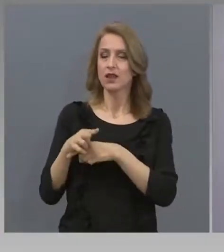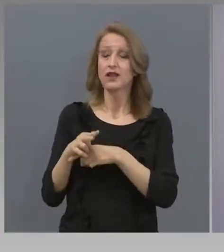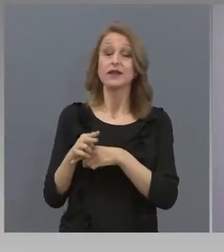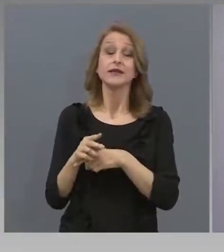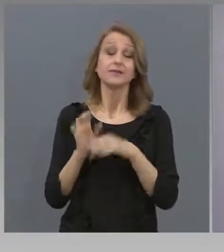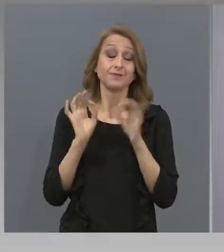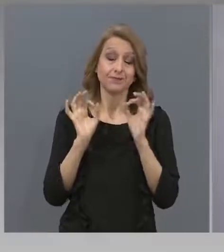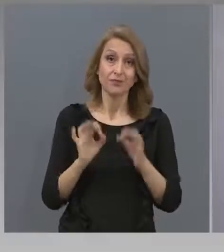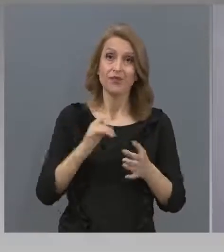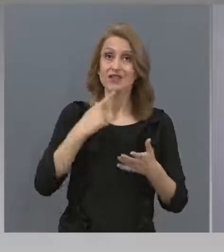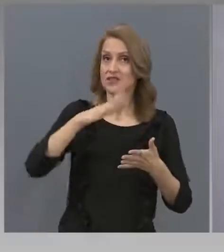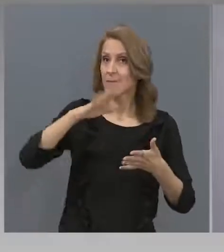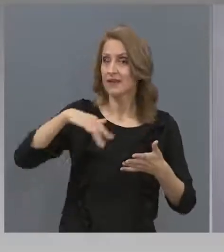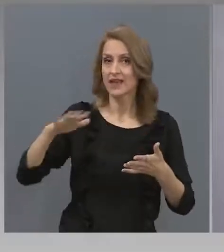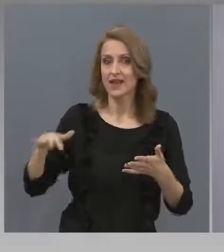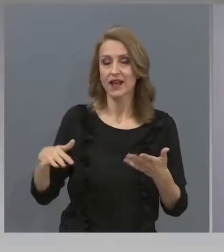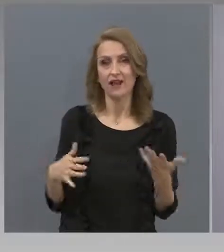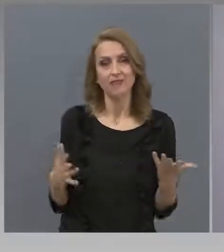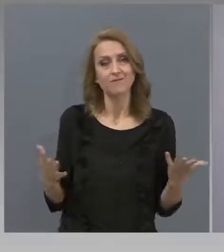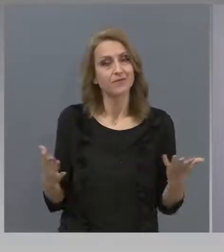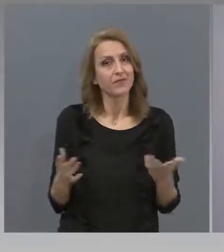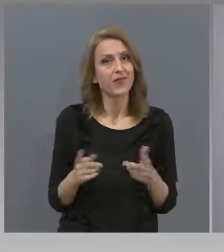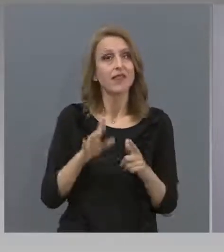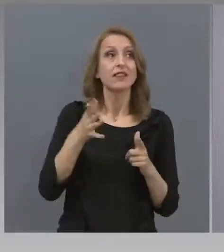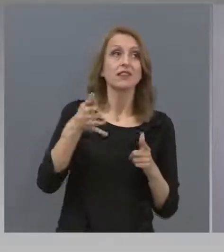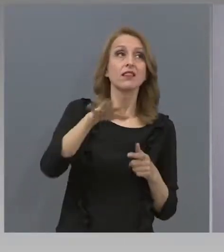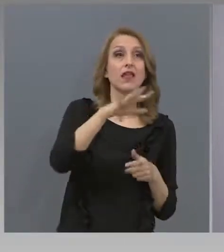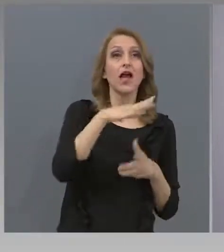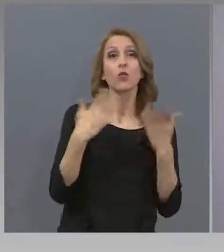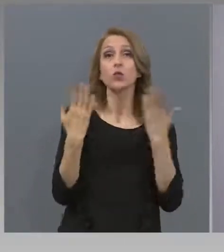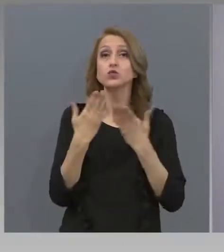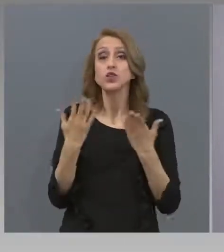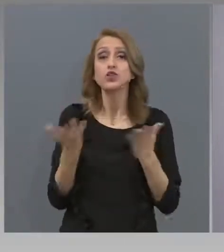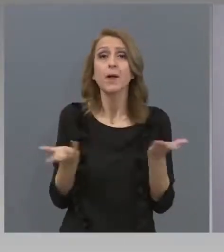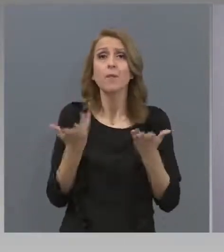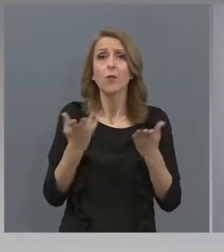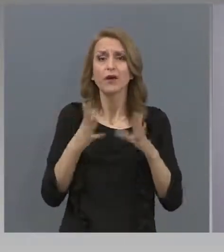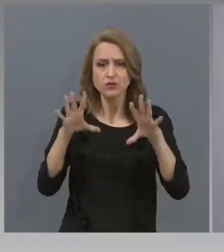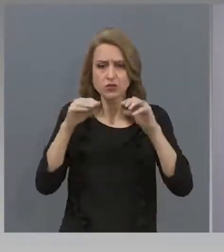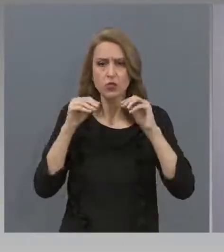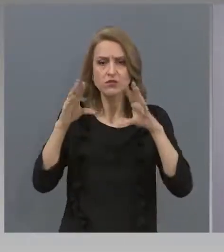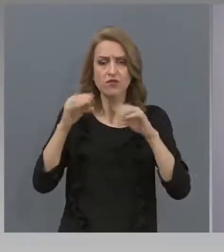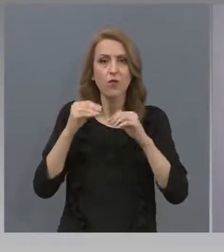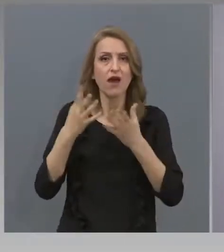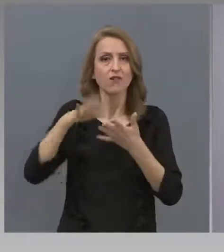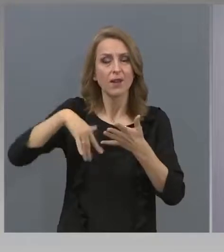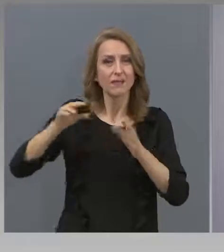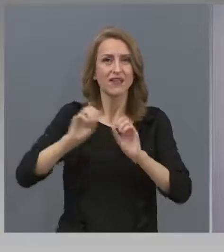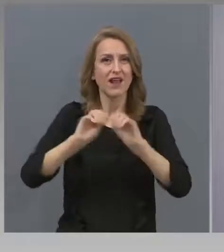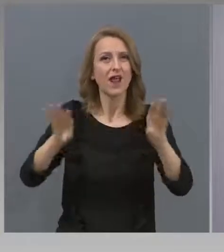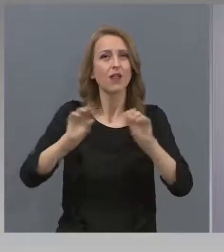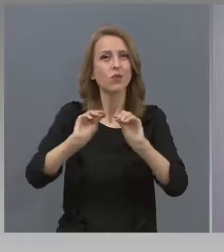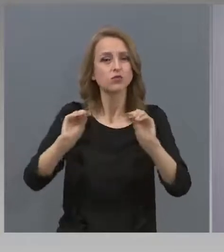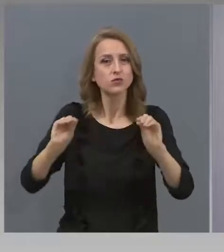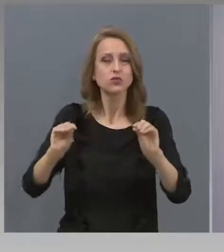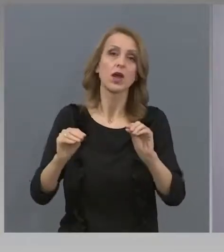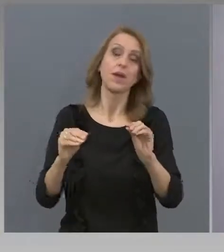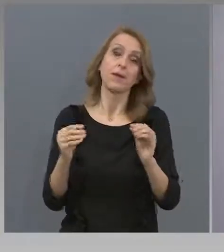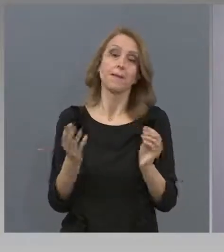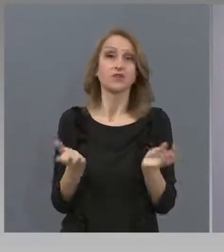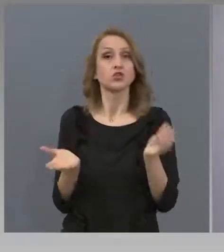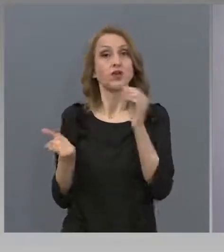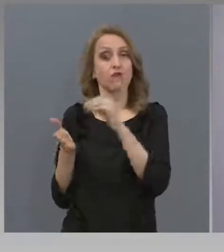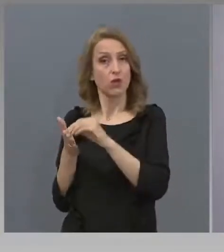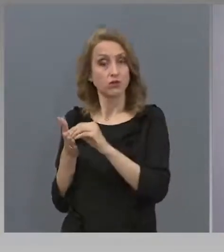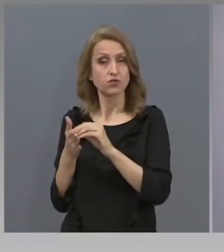тематично разпределение. Някой се е движил с по-бърза, друг са по-бална скорост. Тези, които са се движили с по-бална скорост, ще се включва и